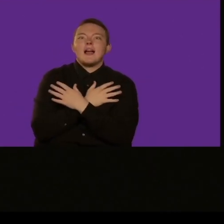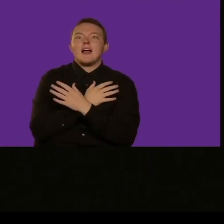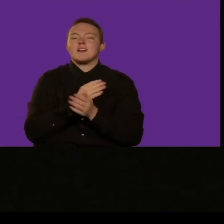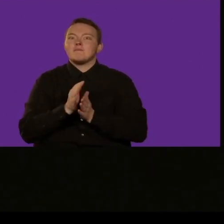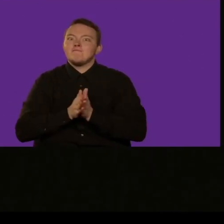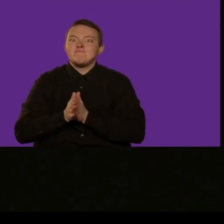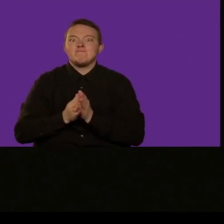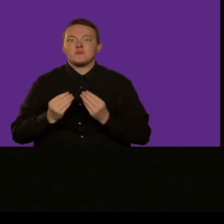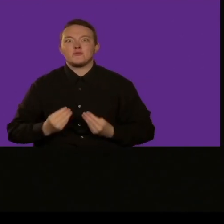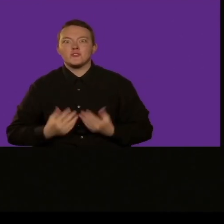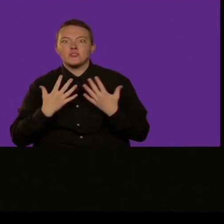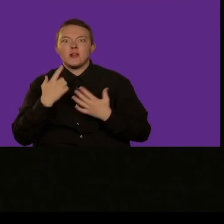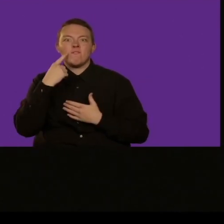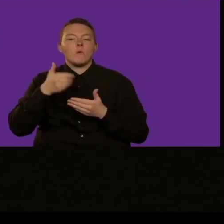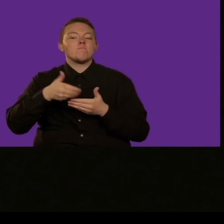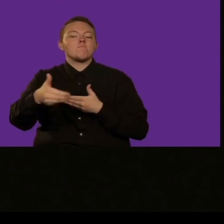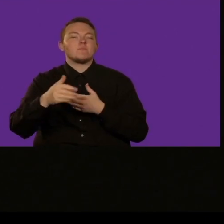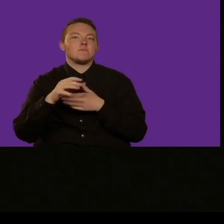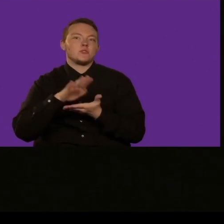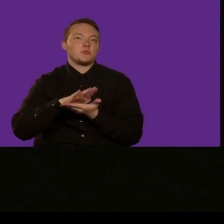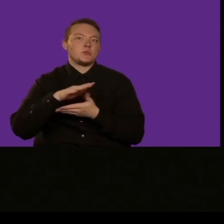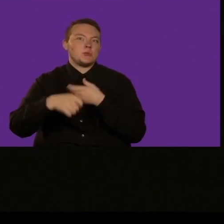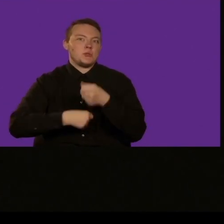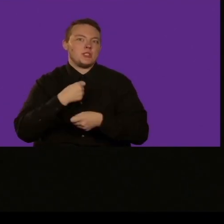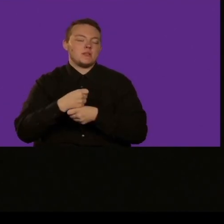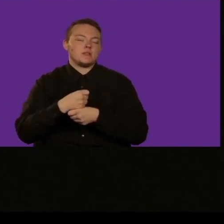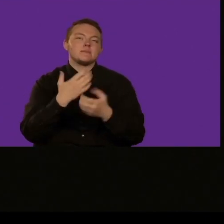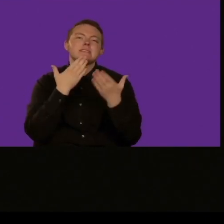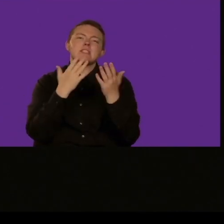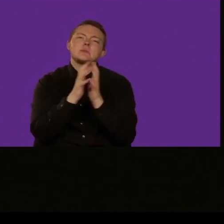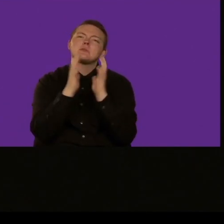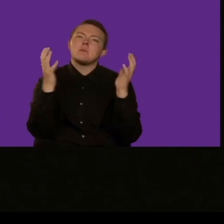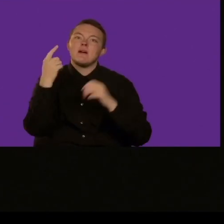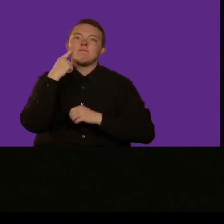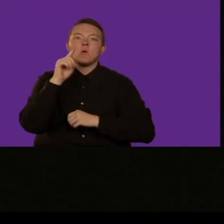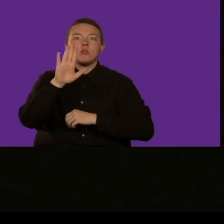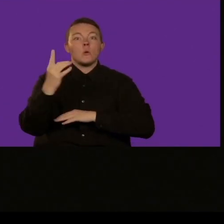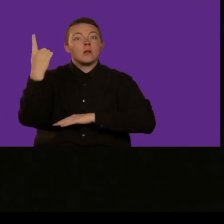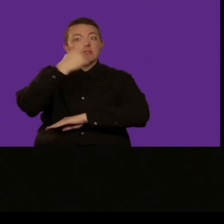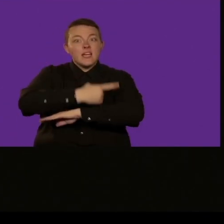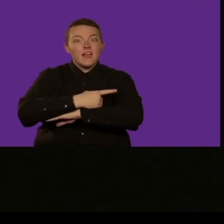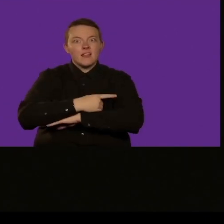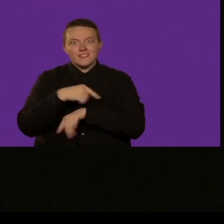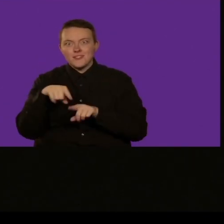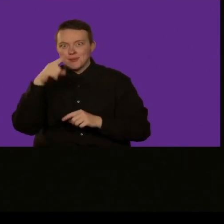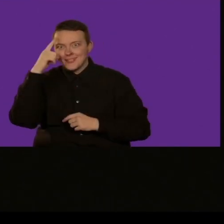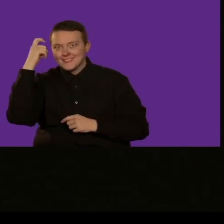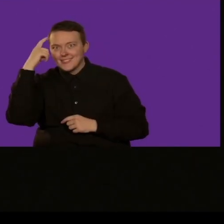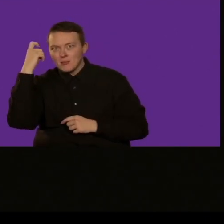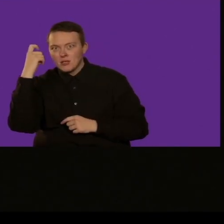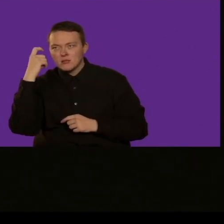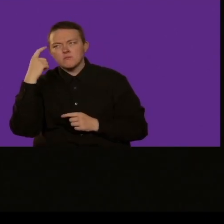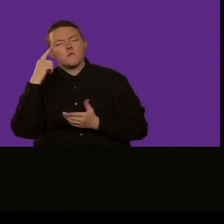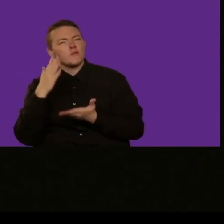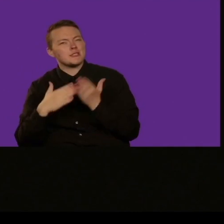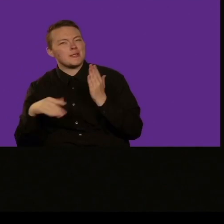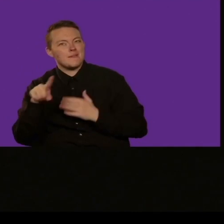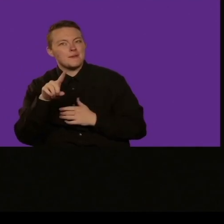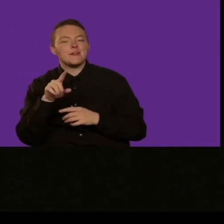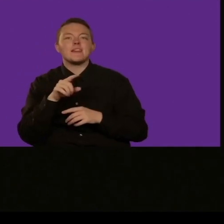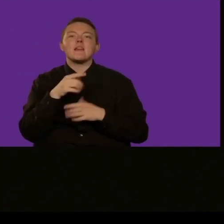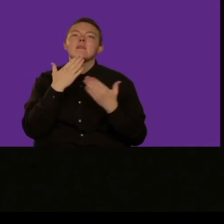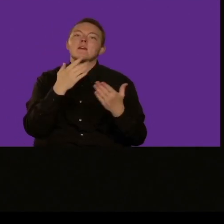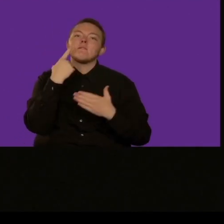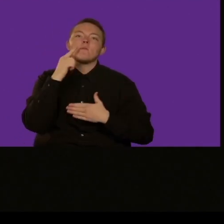E condividere con noi questa conferenza ci dà a tutti noi una grande occasione di poter essere